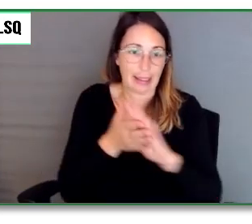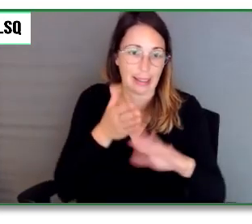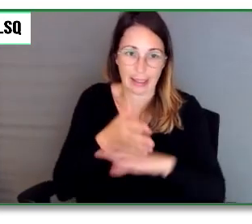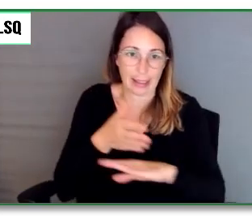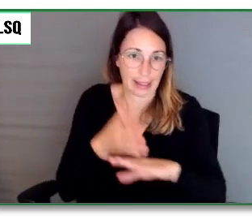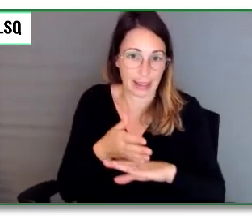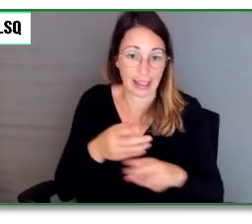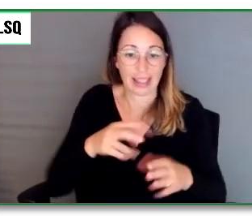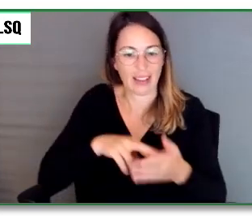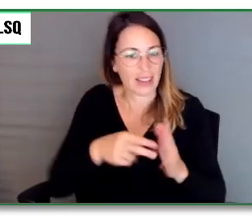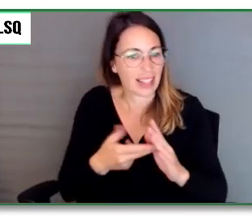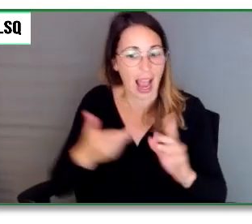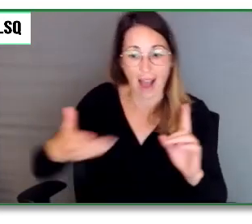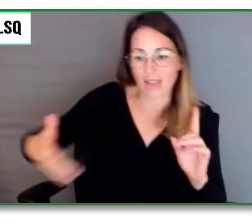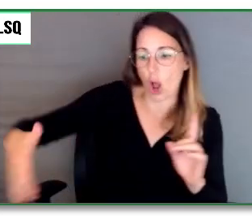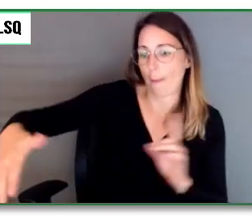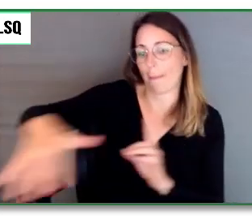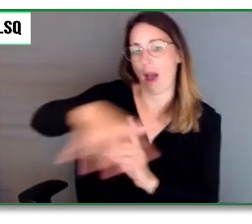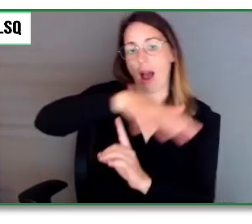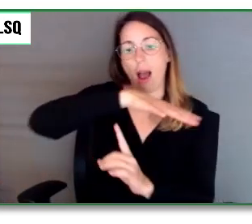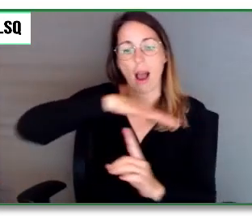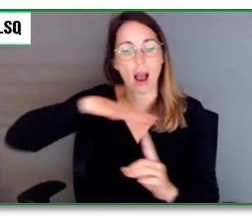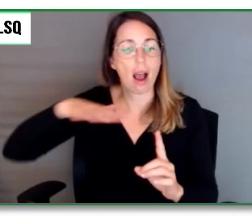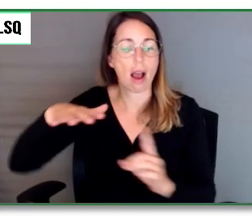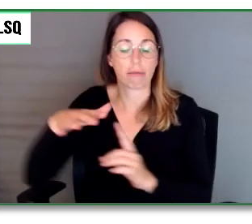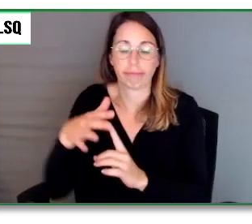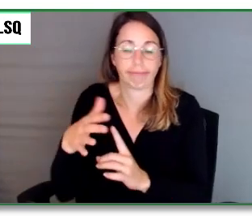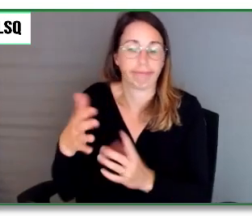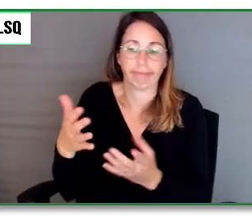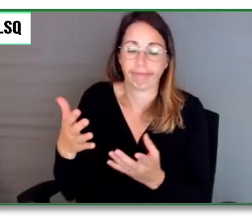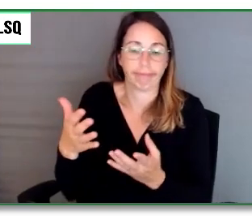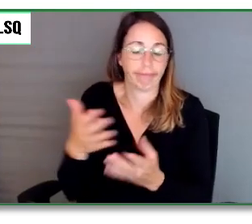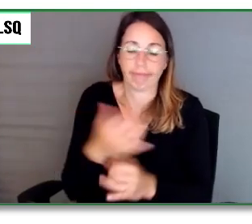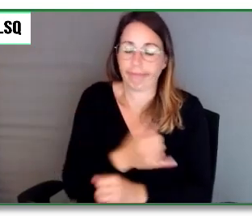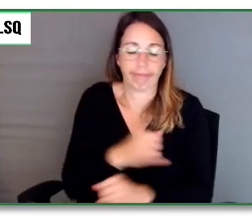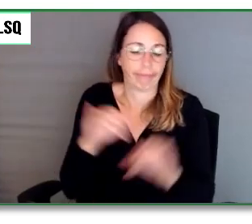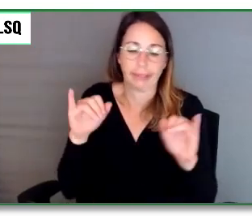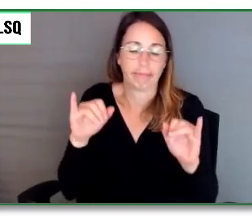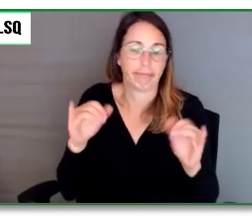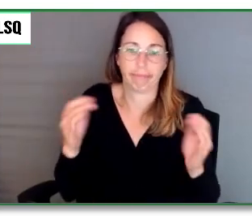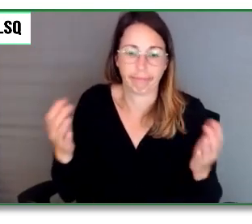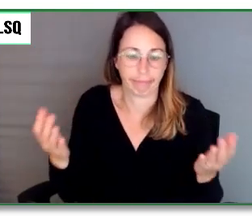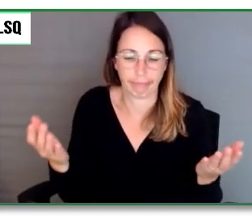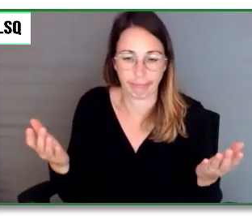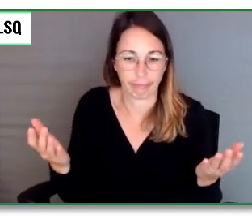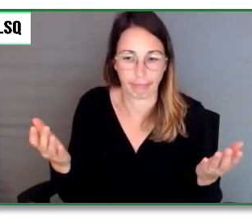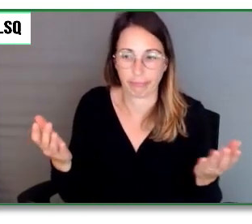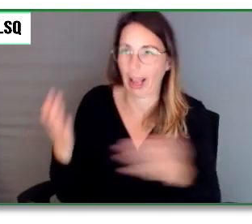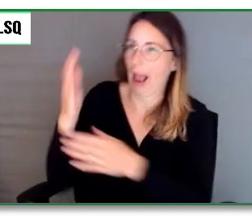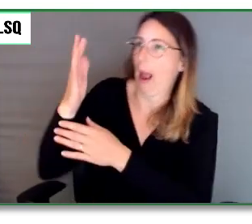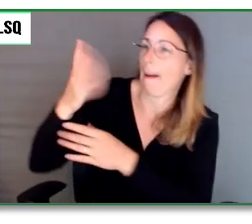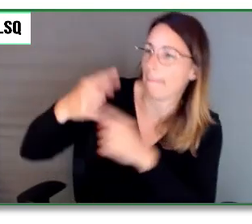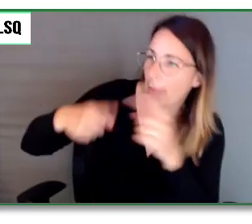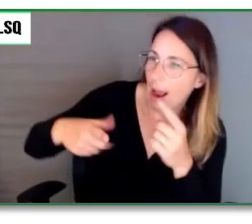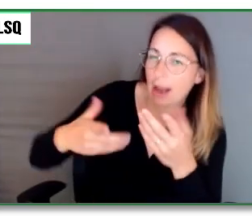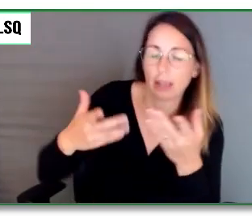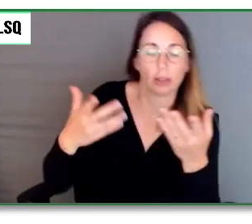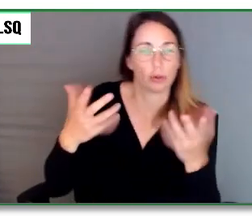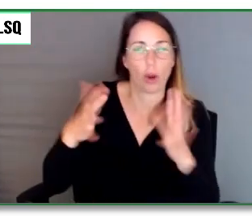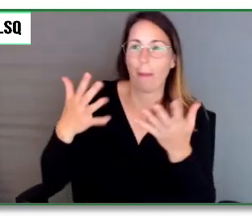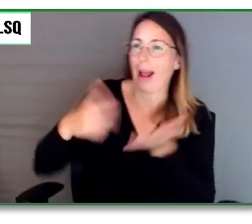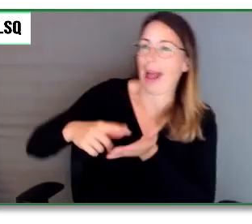rend impossible l'accessibilité parce que c'est peut-être